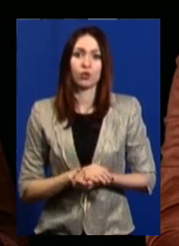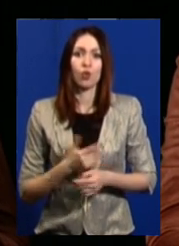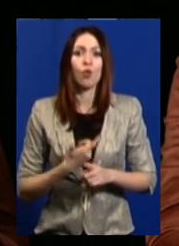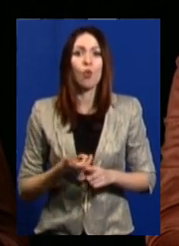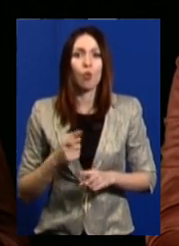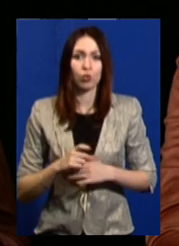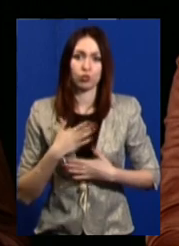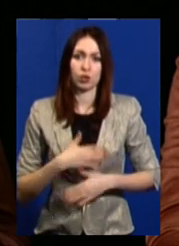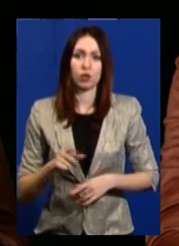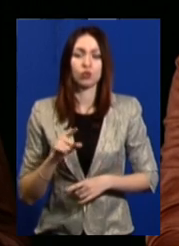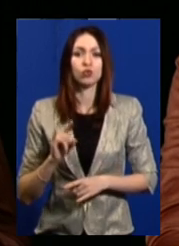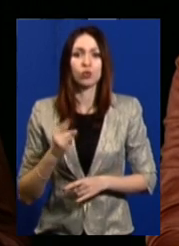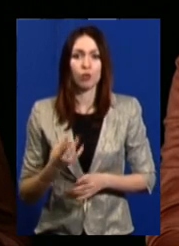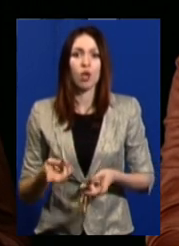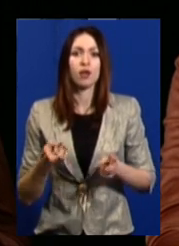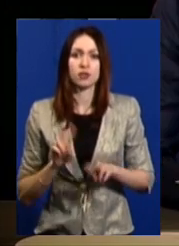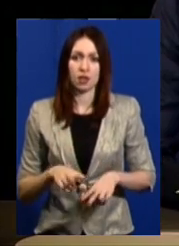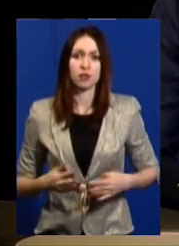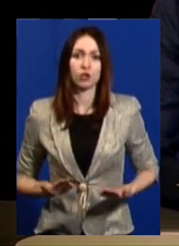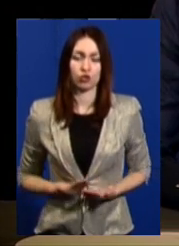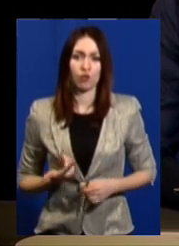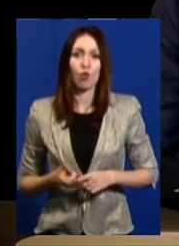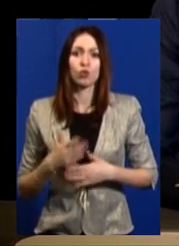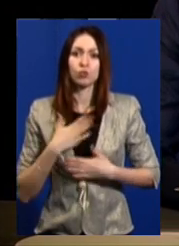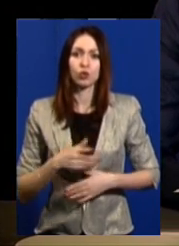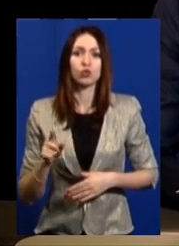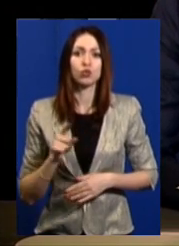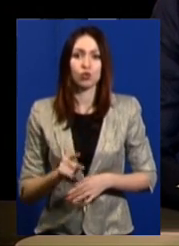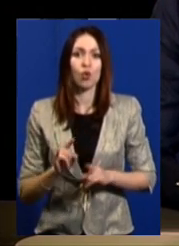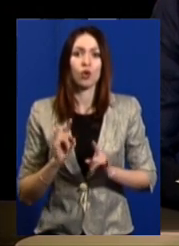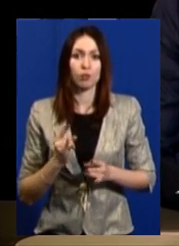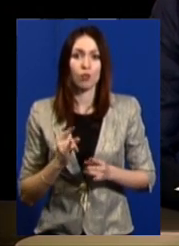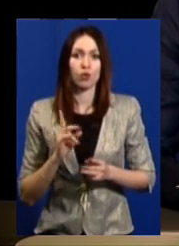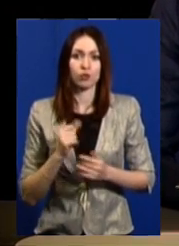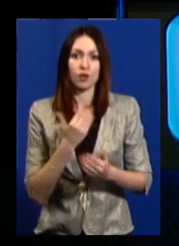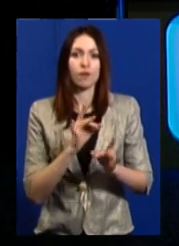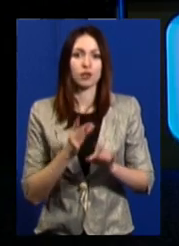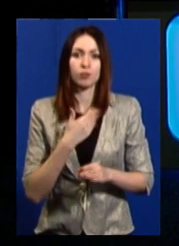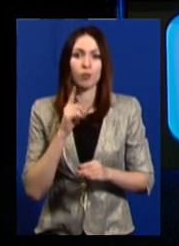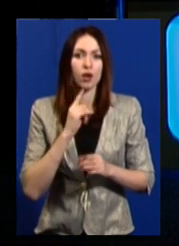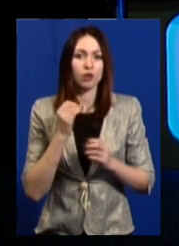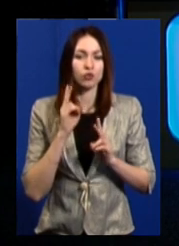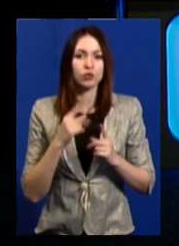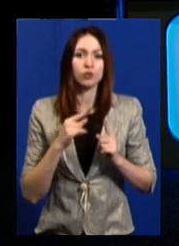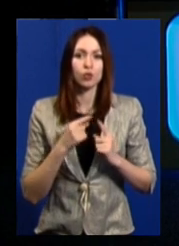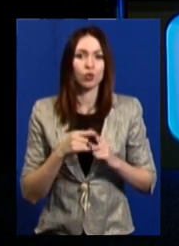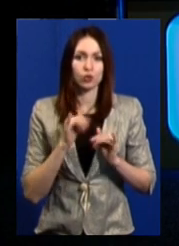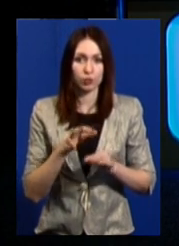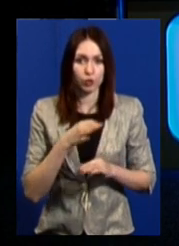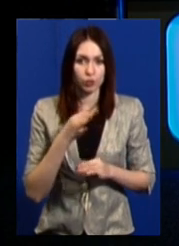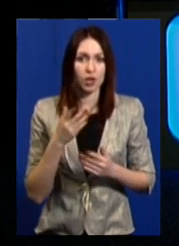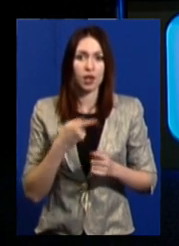дуже приємно, що дитина залишилася живою. Дуже приємно, що дитина, за вашою інформацією, ми не можемо на даний час казати, чи